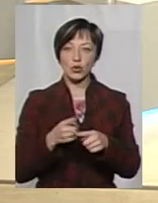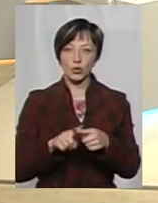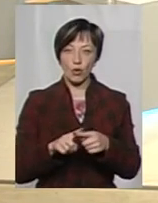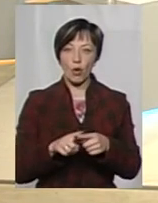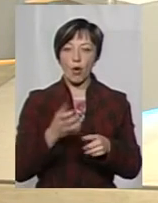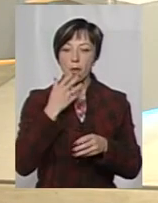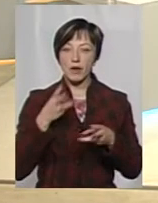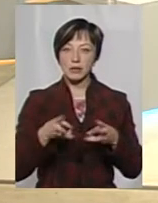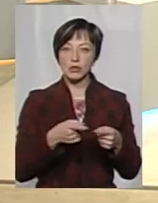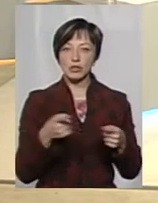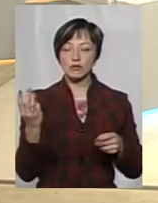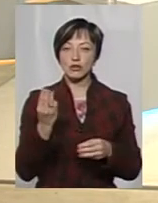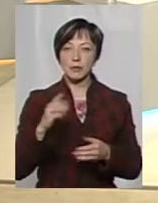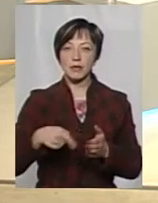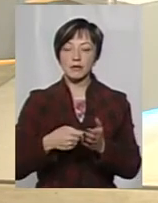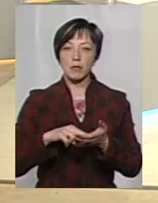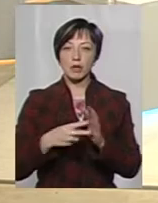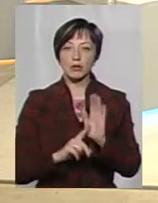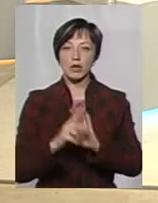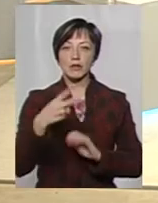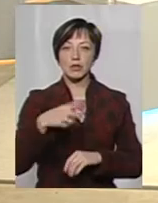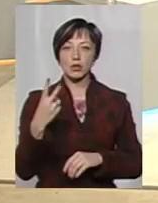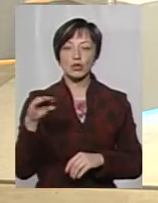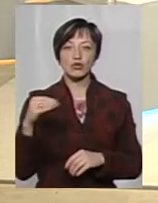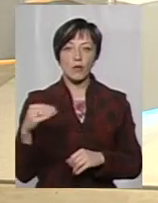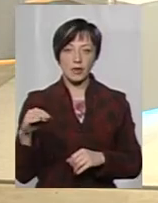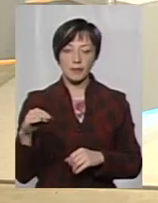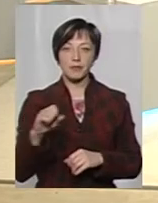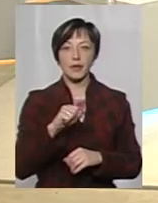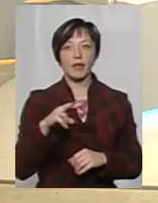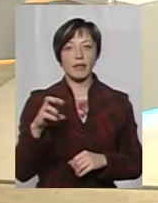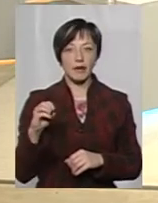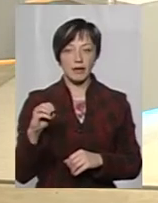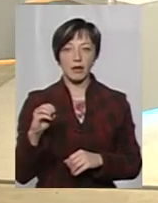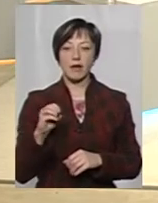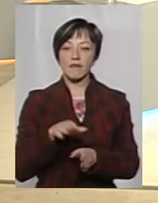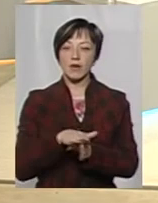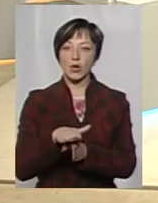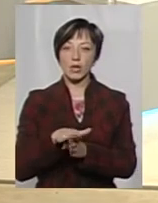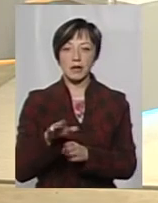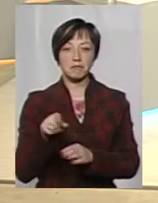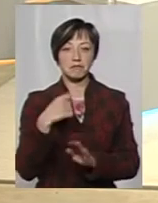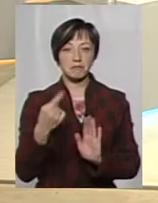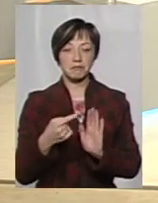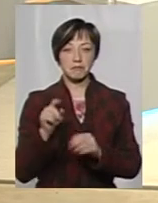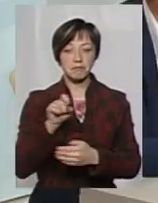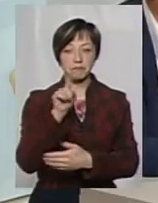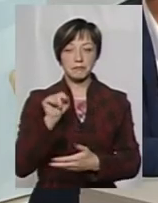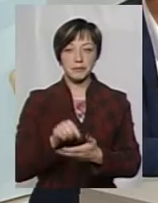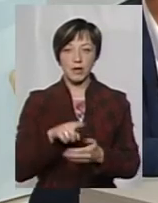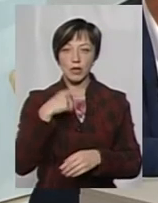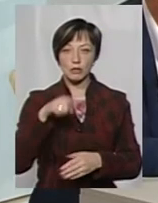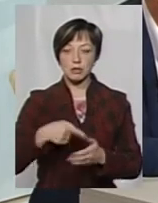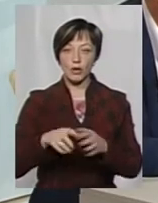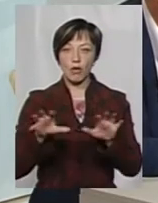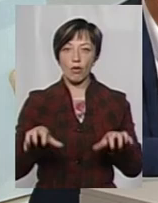опалювальний сезон в Шепетівці планують розпочати 22 жовтня. Але його виконання під питанням, так каже міський